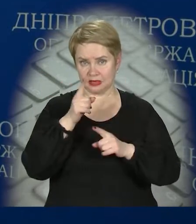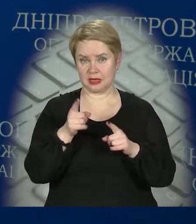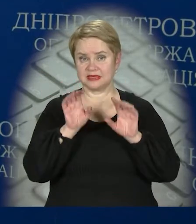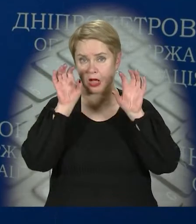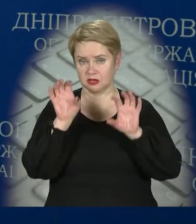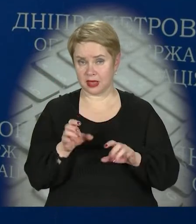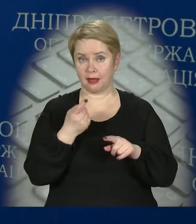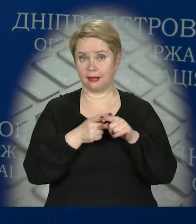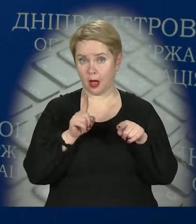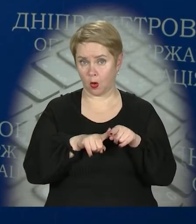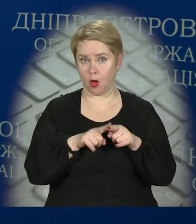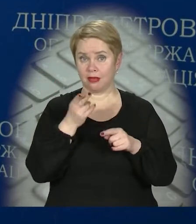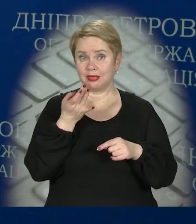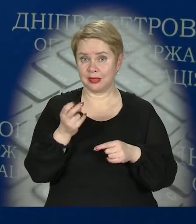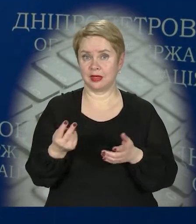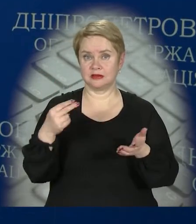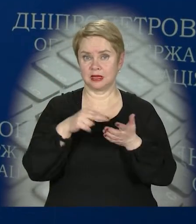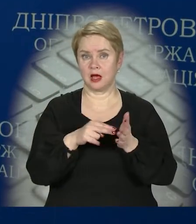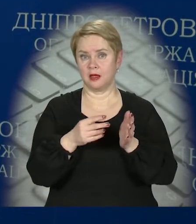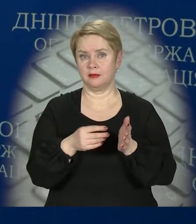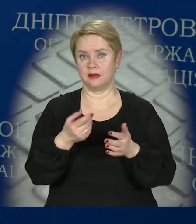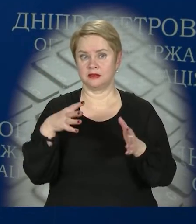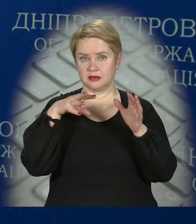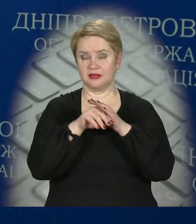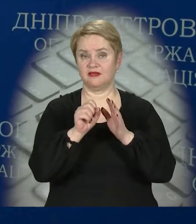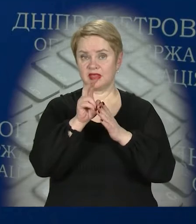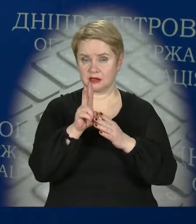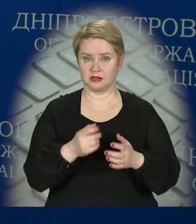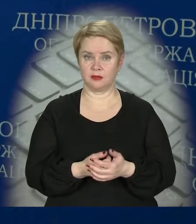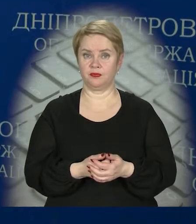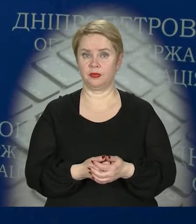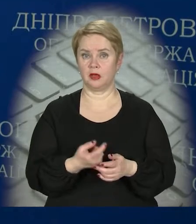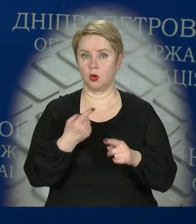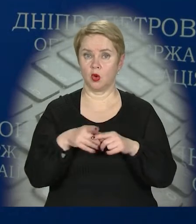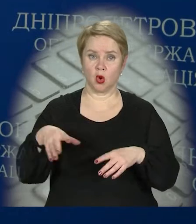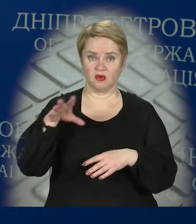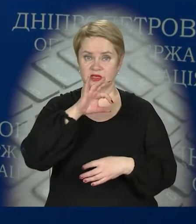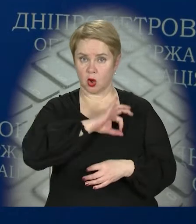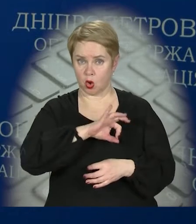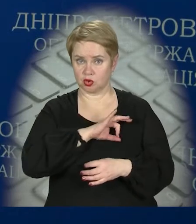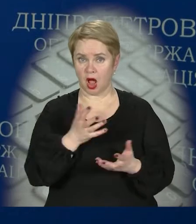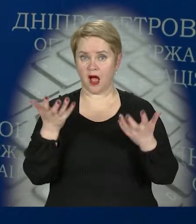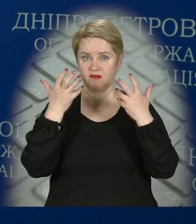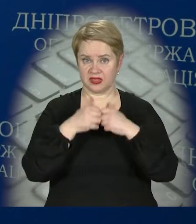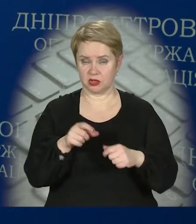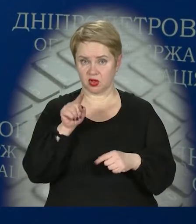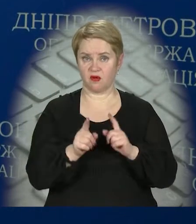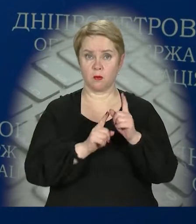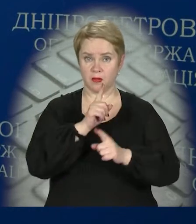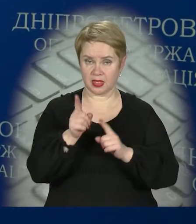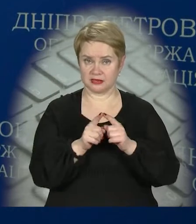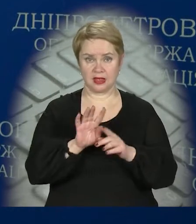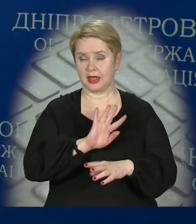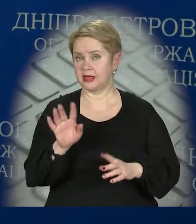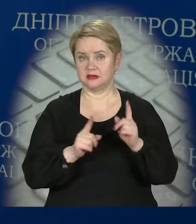законодавства, згідно якого термін його дії став 9 місяців, замість 12. Але ж у всіх користувачів автоматично він не помінявся,